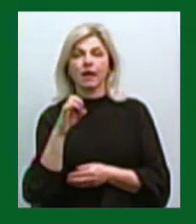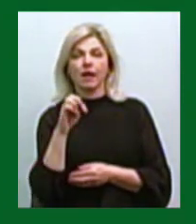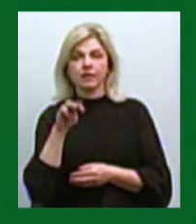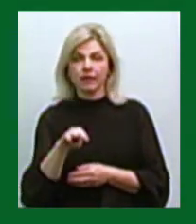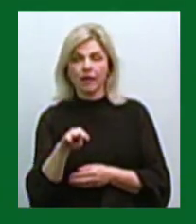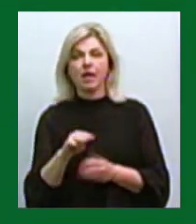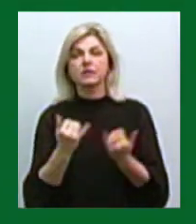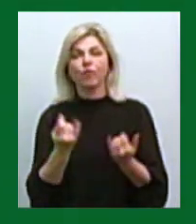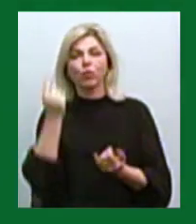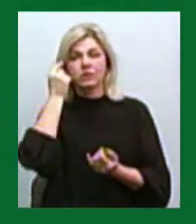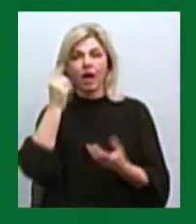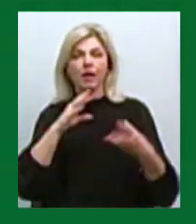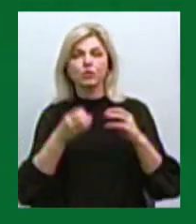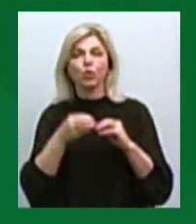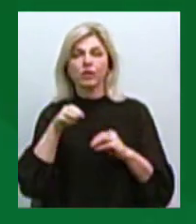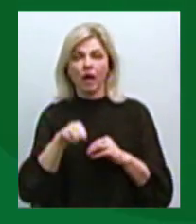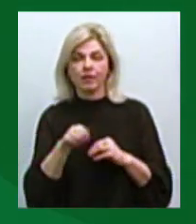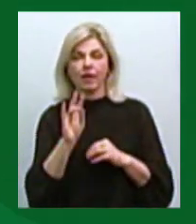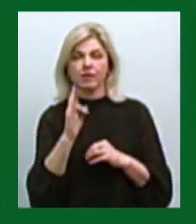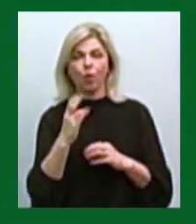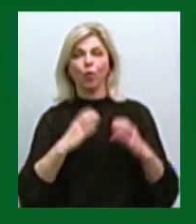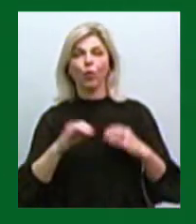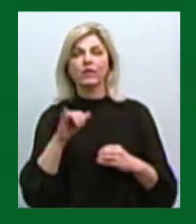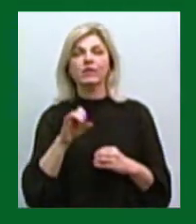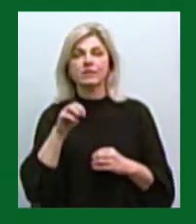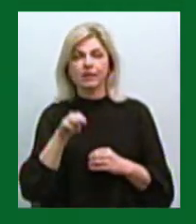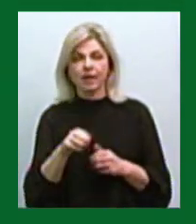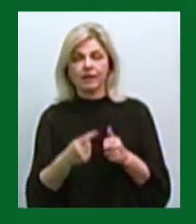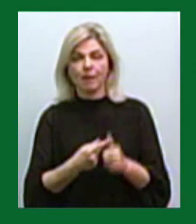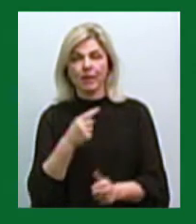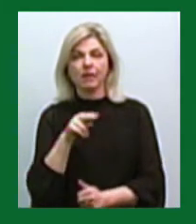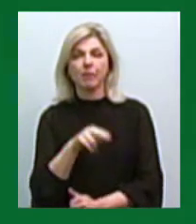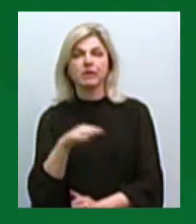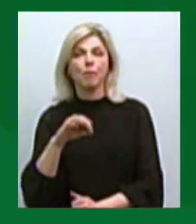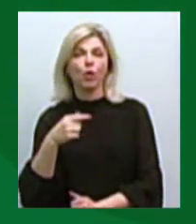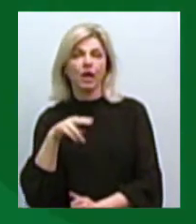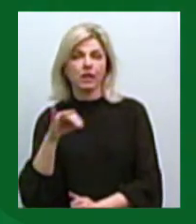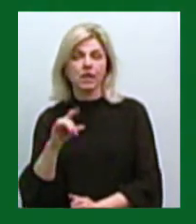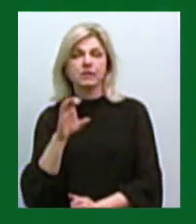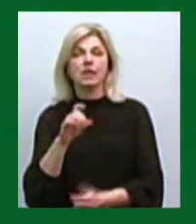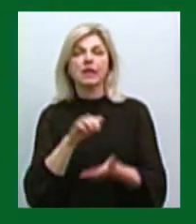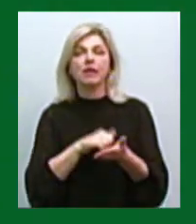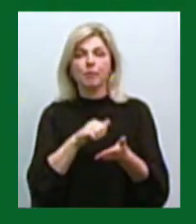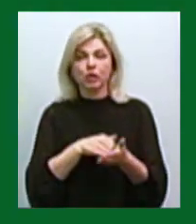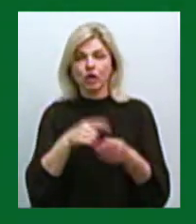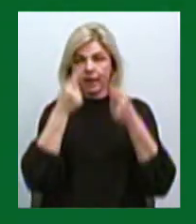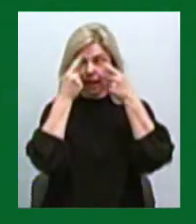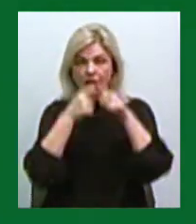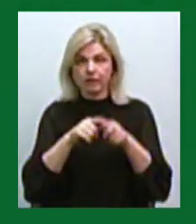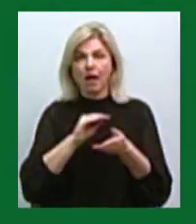результати. У Миколаївському національному університеті імені Петра Могили за технічних причин писали диктант